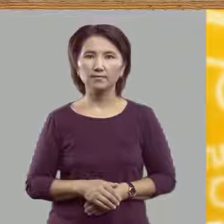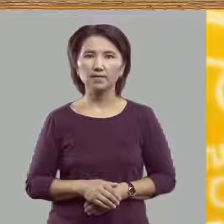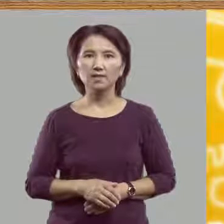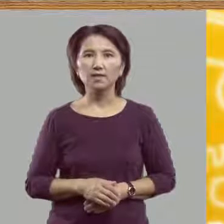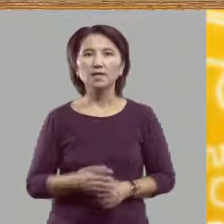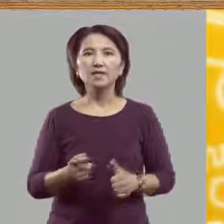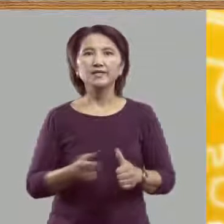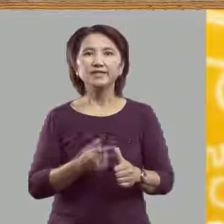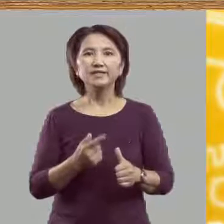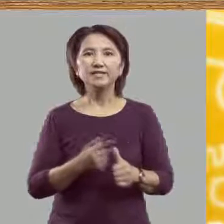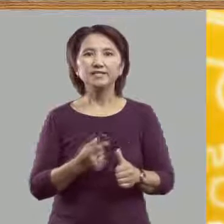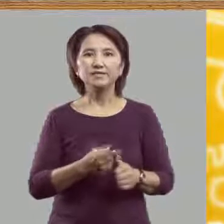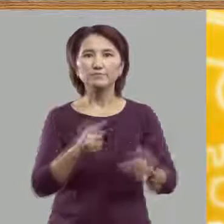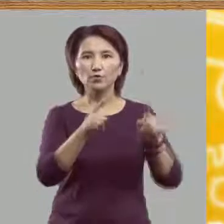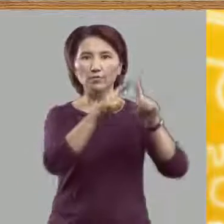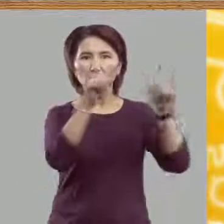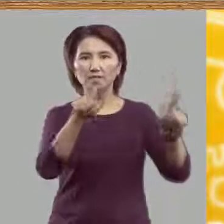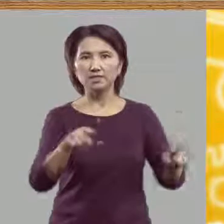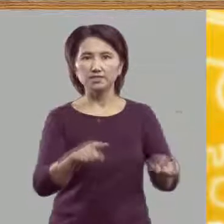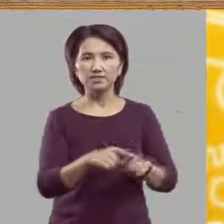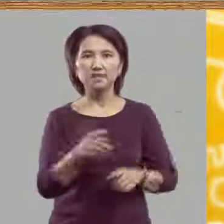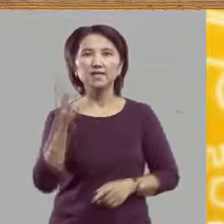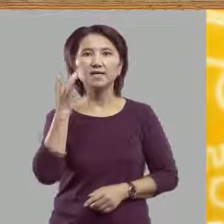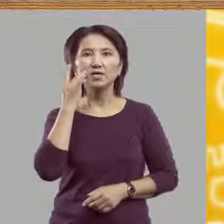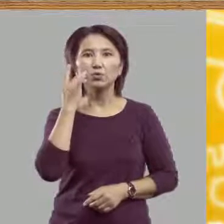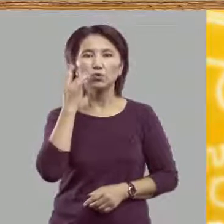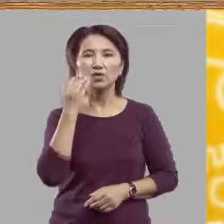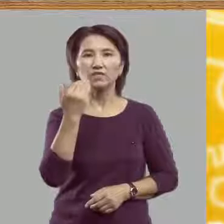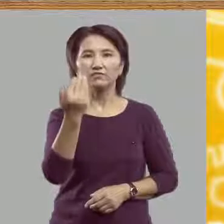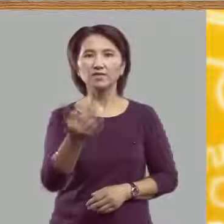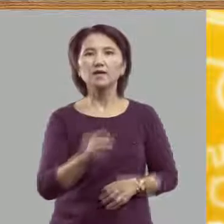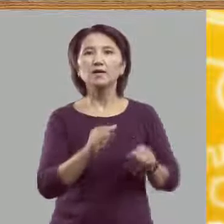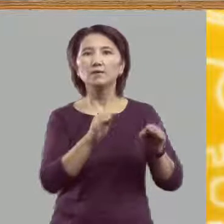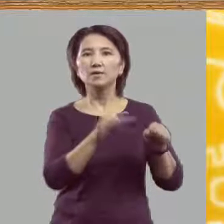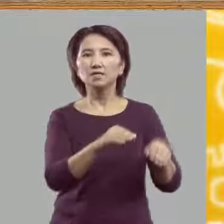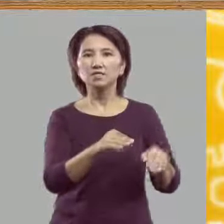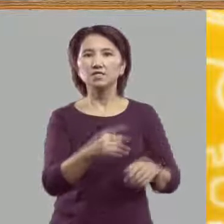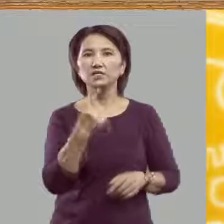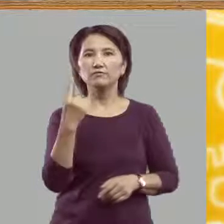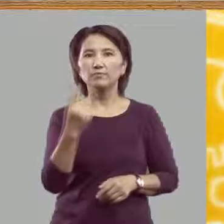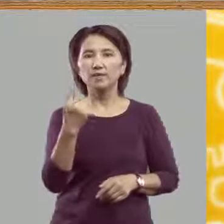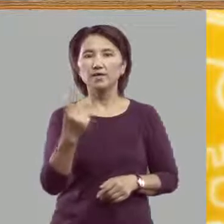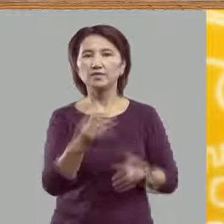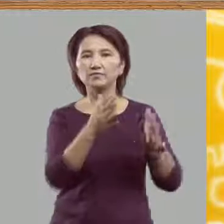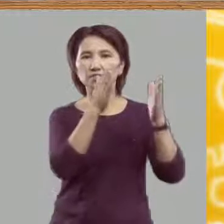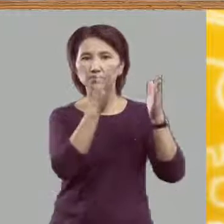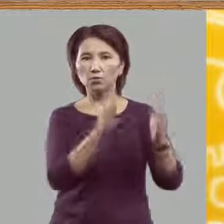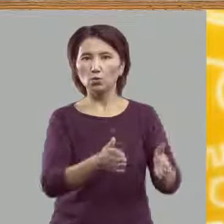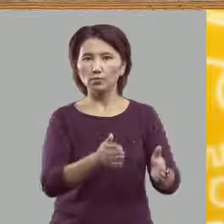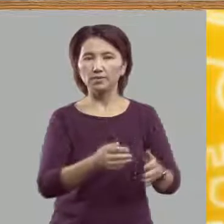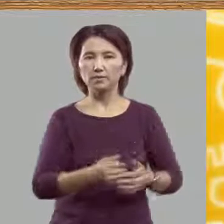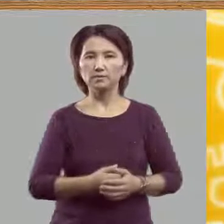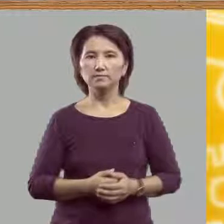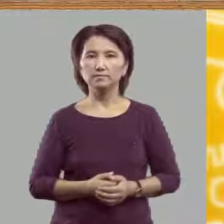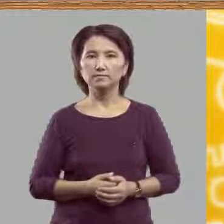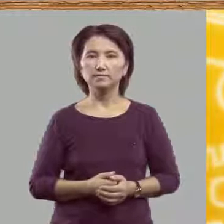Назовём картинки, которые вы положили в первый столбик.